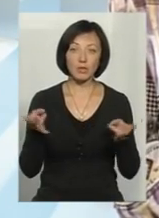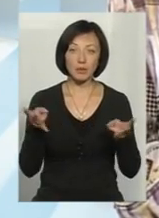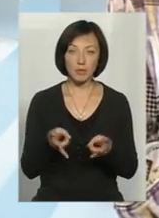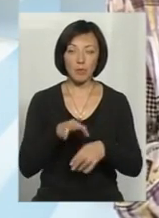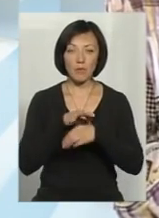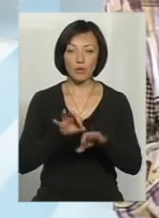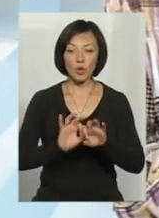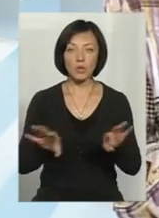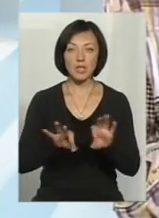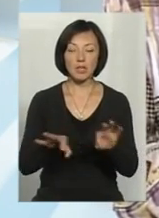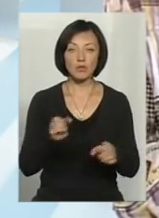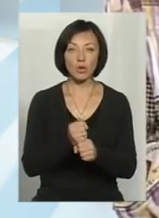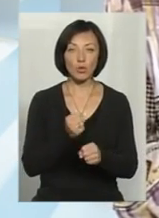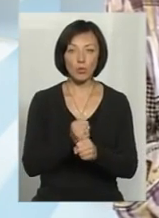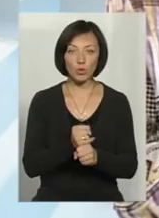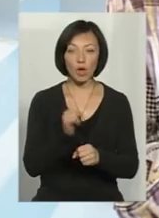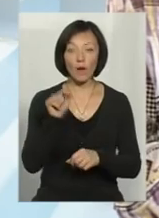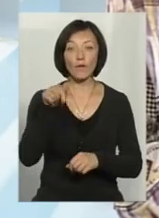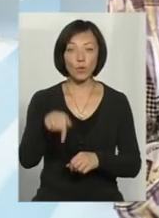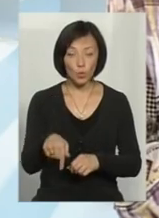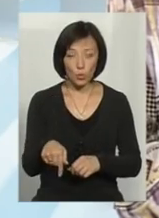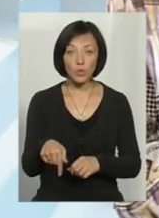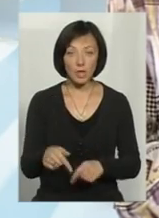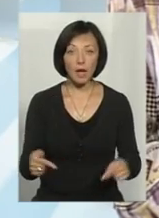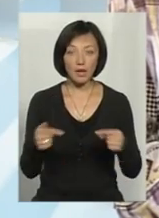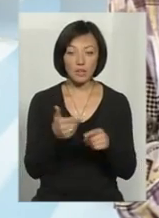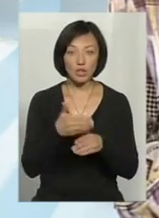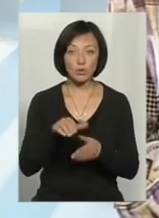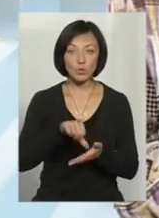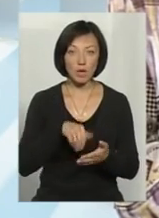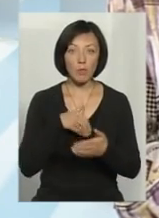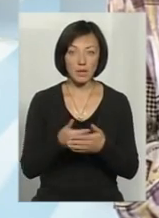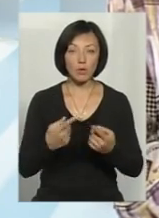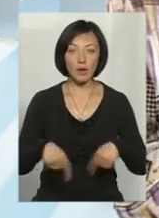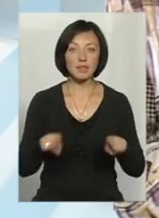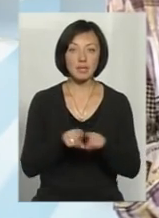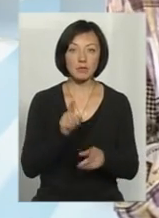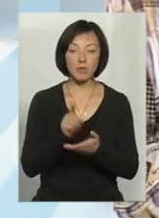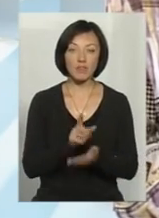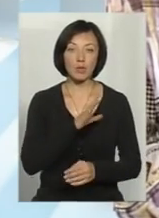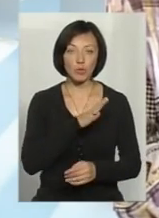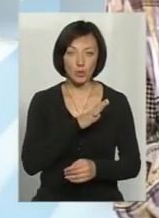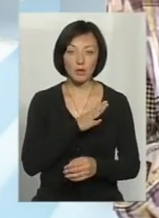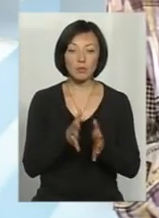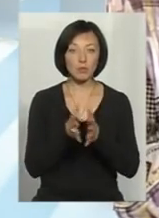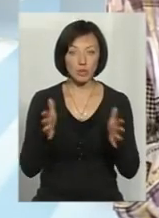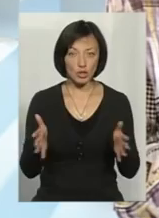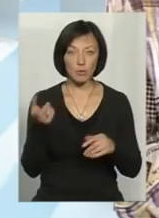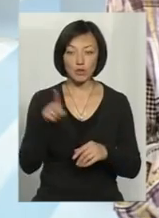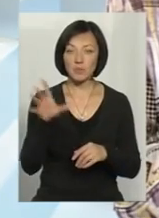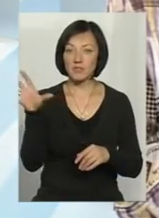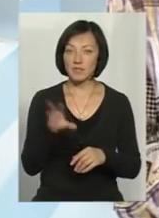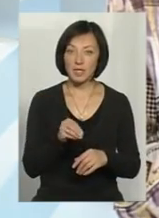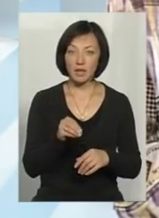проводити роз'яснювальну роботу. І отут якраз частка участі громадських організацій повинна бути більша. Причому